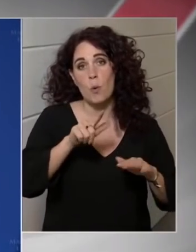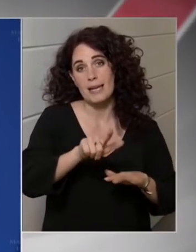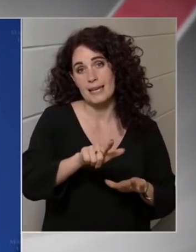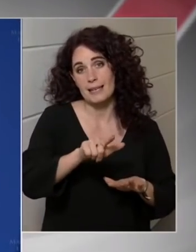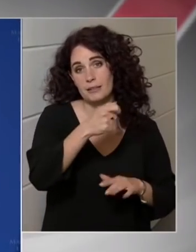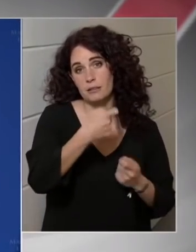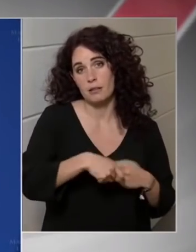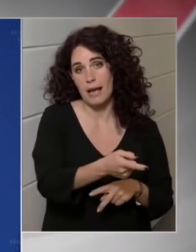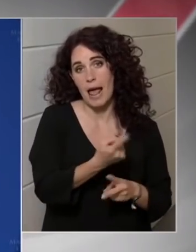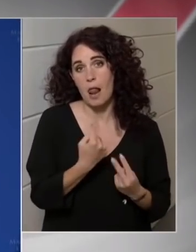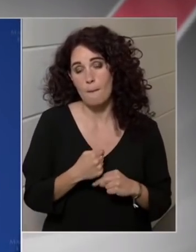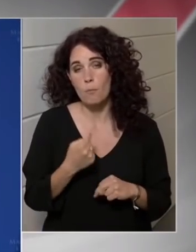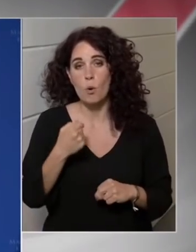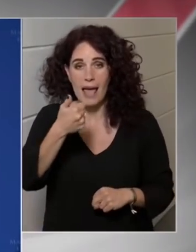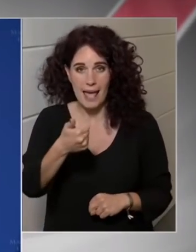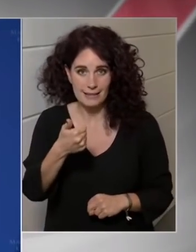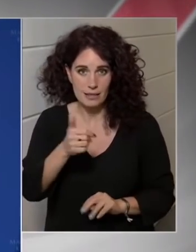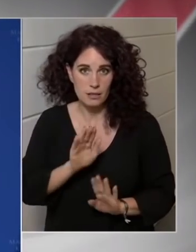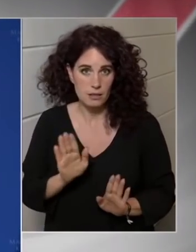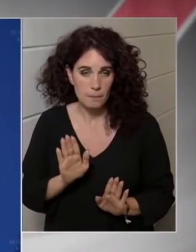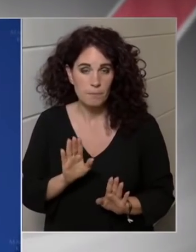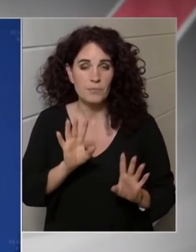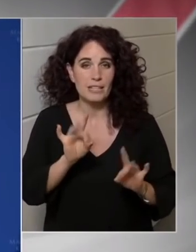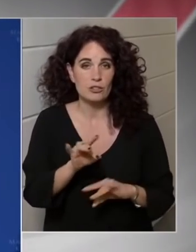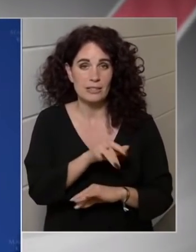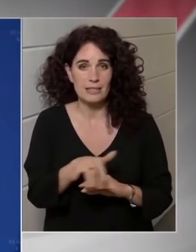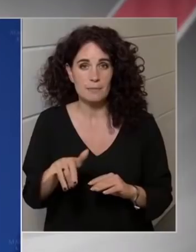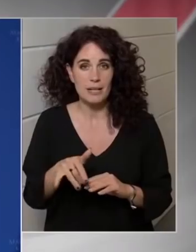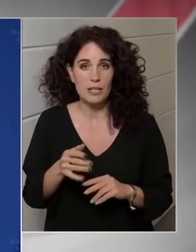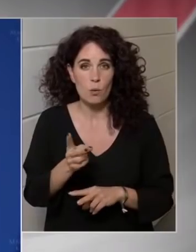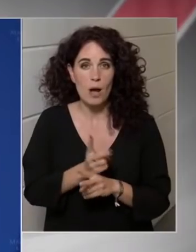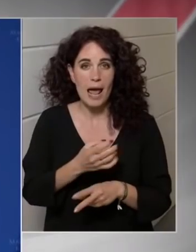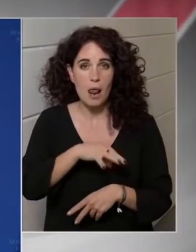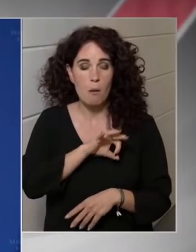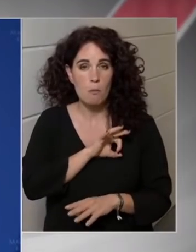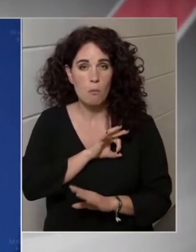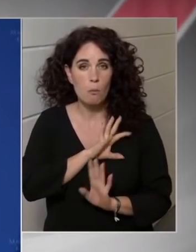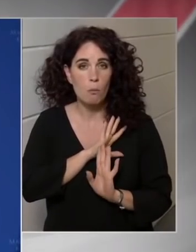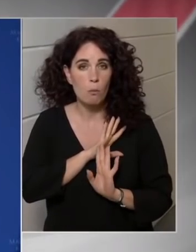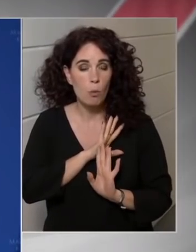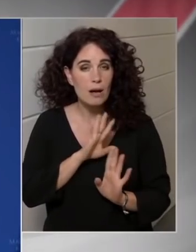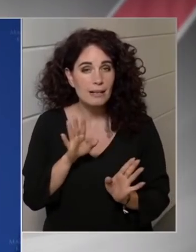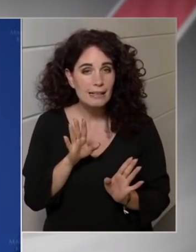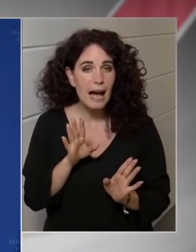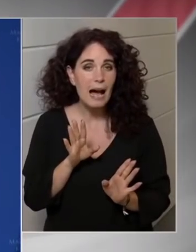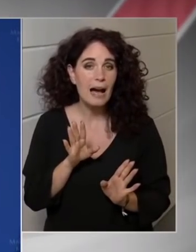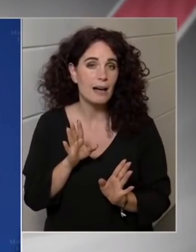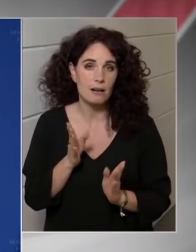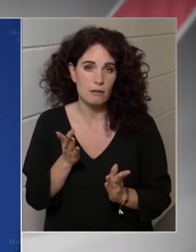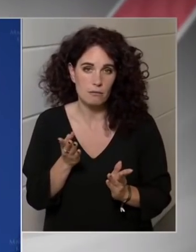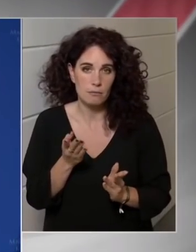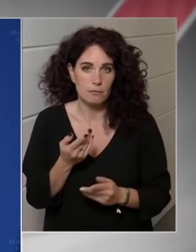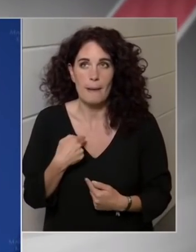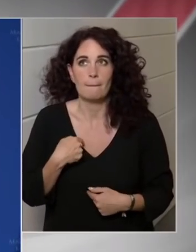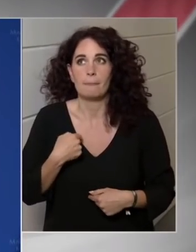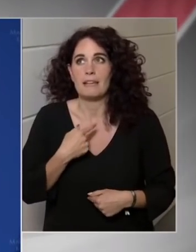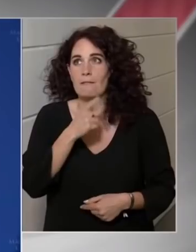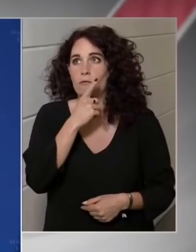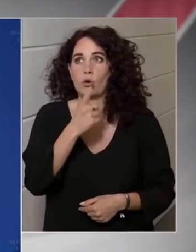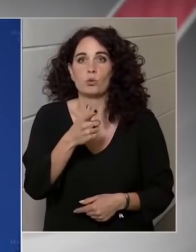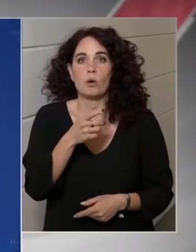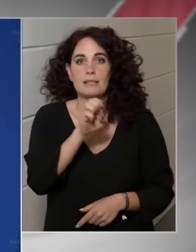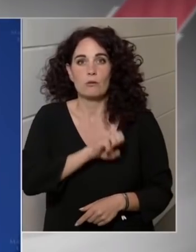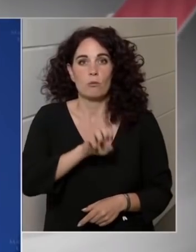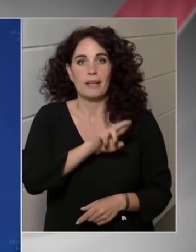10 millió állampolgárunkkal végképp nem gondoljuk, hogy mi fogjuk az Európai Unió